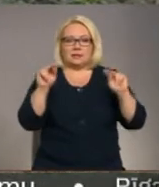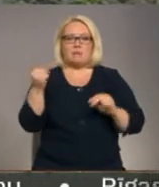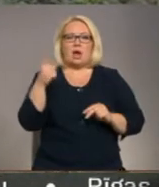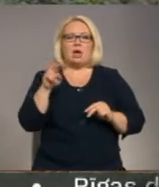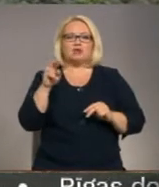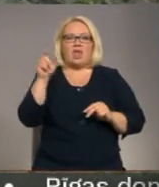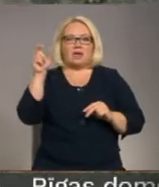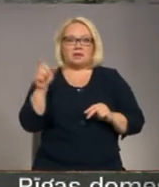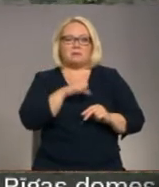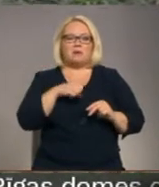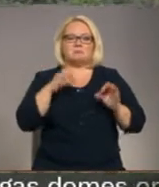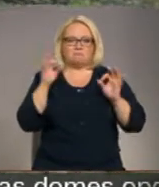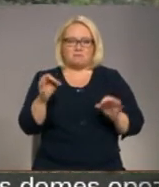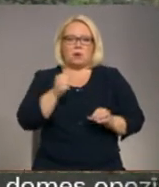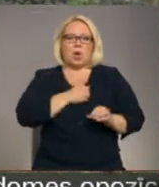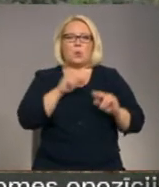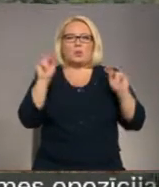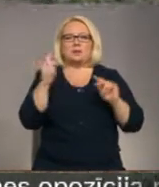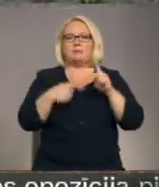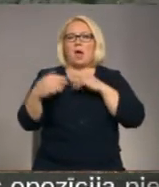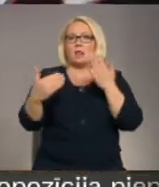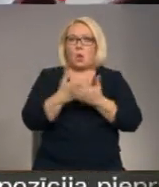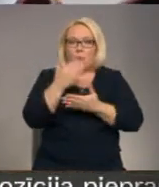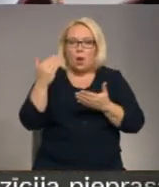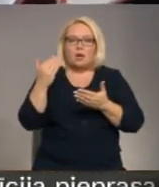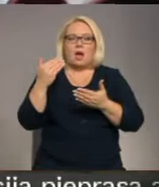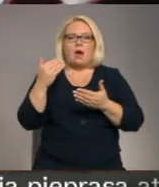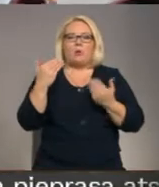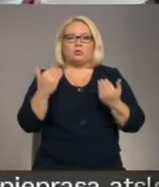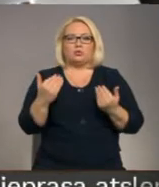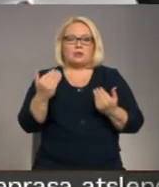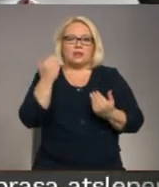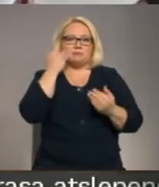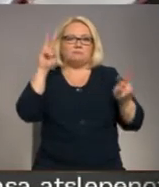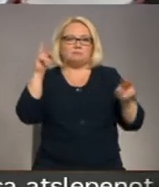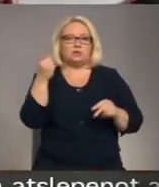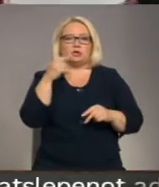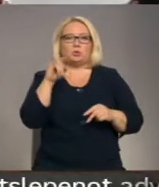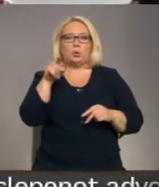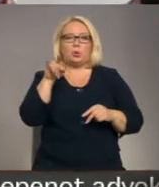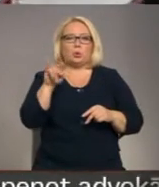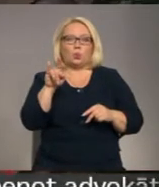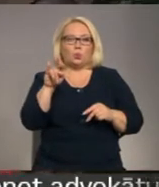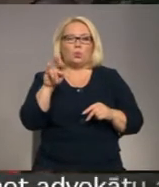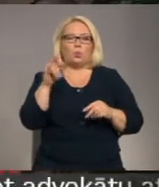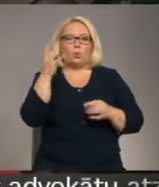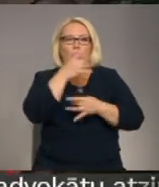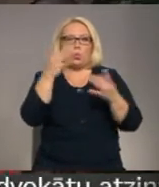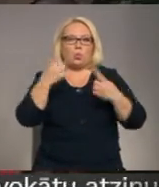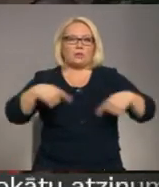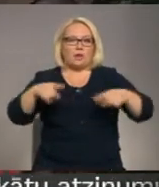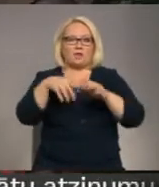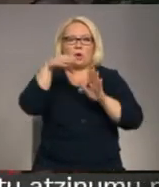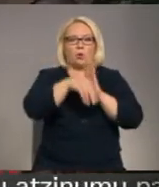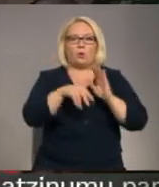izdarījis un katoļa ticība atjaunojas arī pārvaldāmajā teritorijā, ko šodien saucam par sujtu kultūra telpu un kas iekļauta Unesko